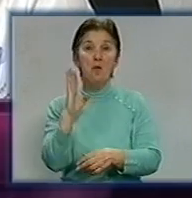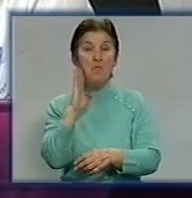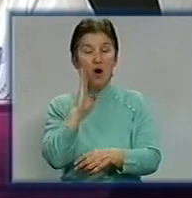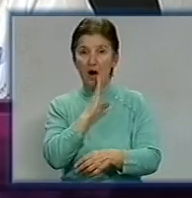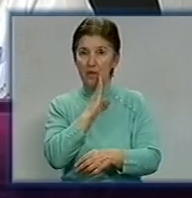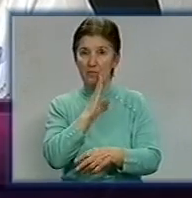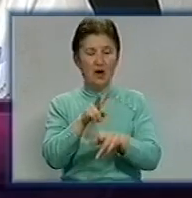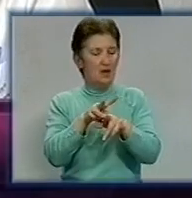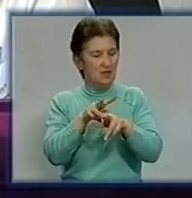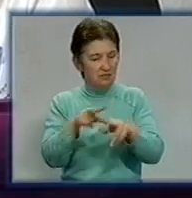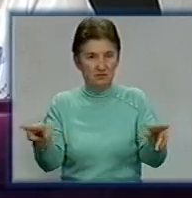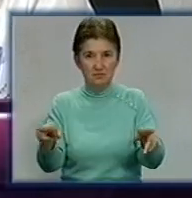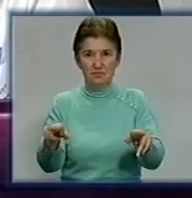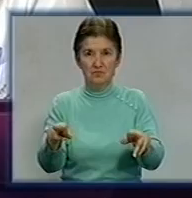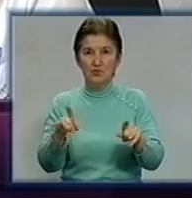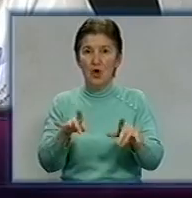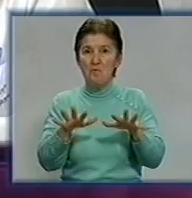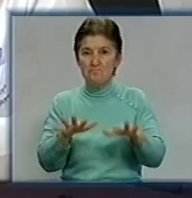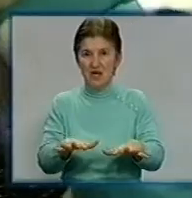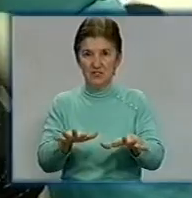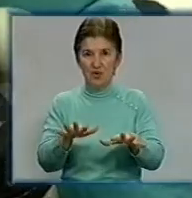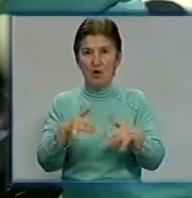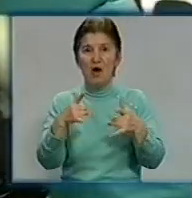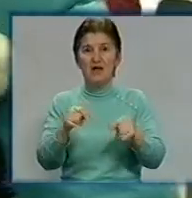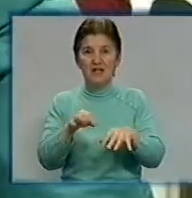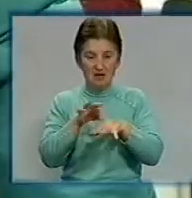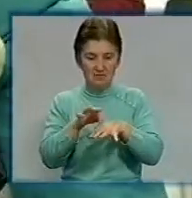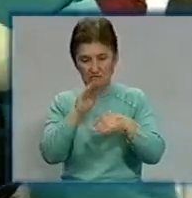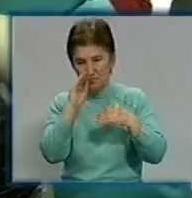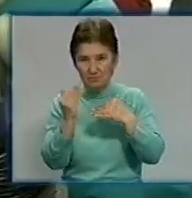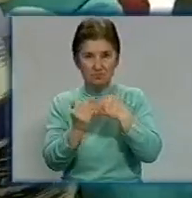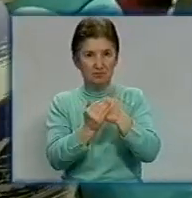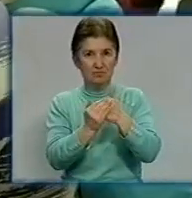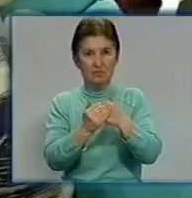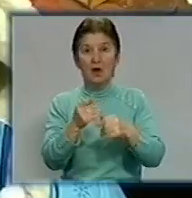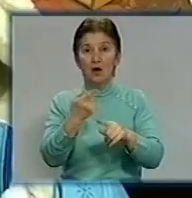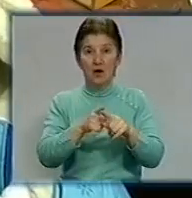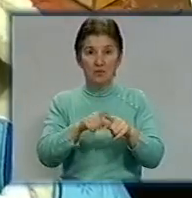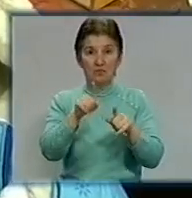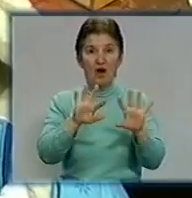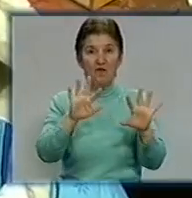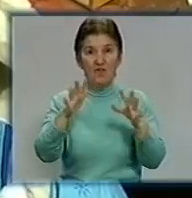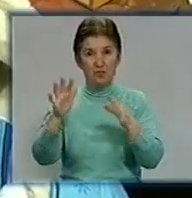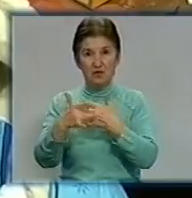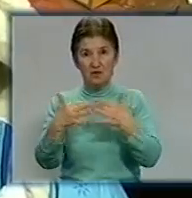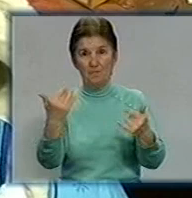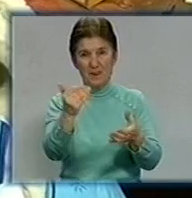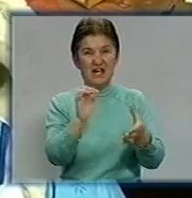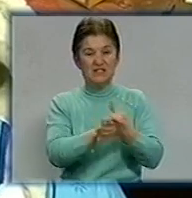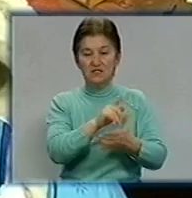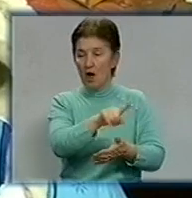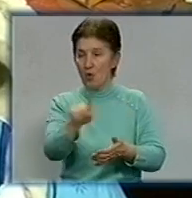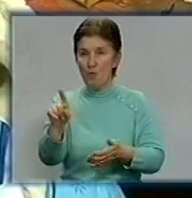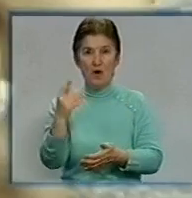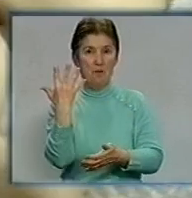Друге теж схоже, тільки в місці проекції памперса. Випадок не поодинокий, говорить і мама постраждалого малюка. Тільки серед її знайомих – п'ять